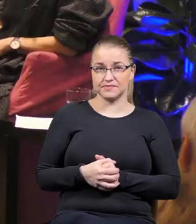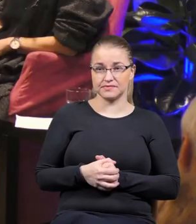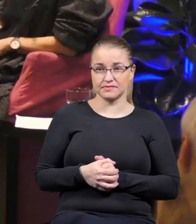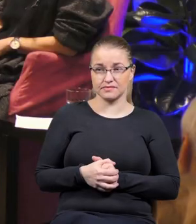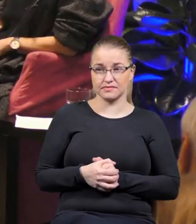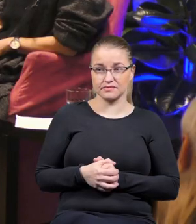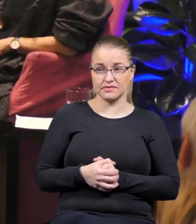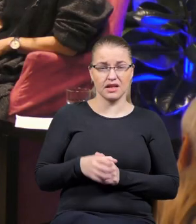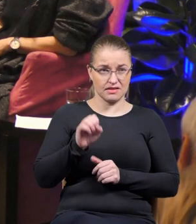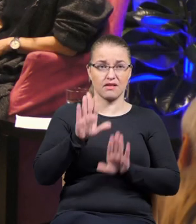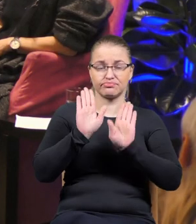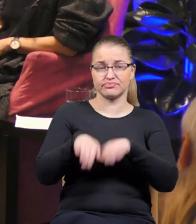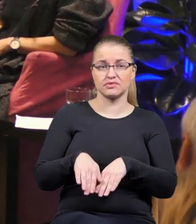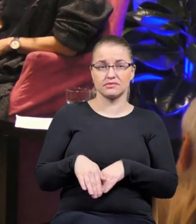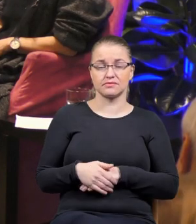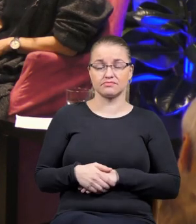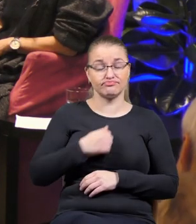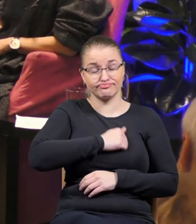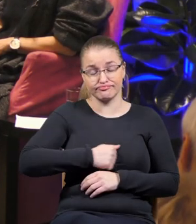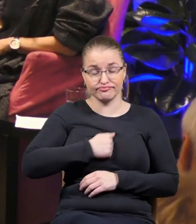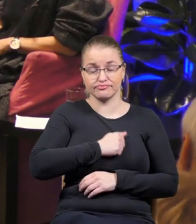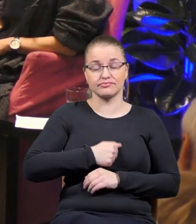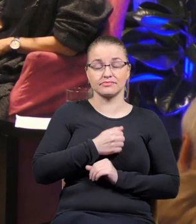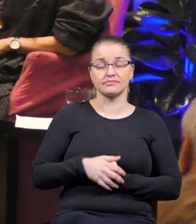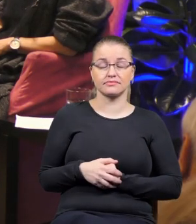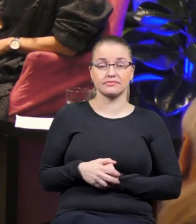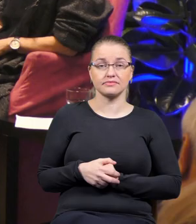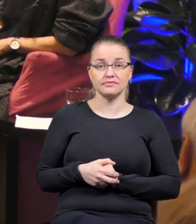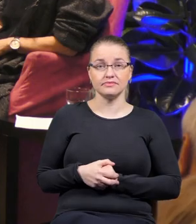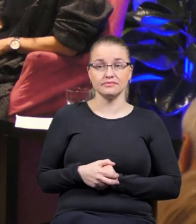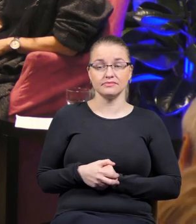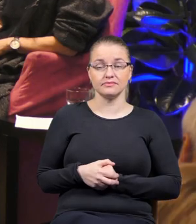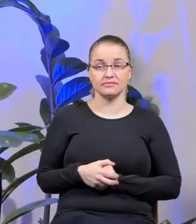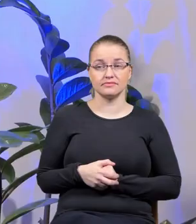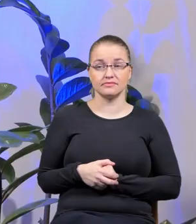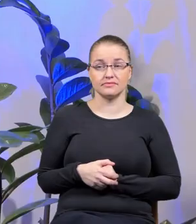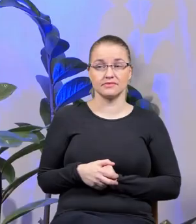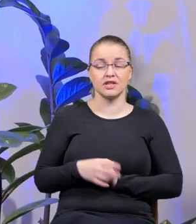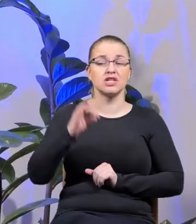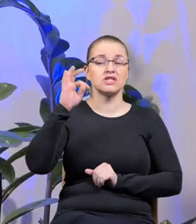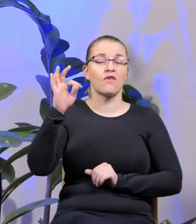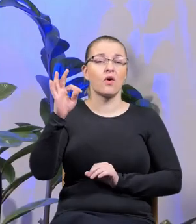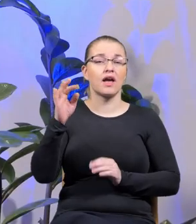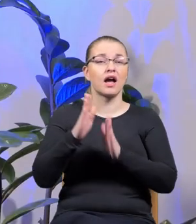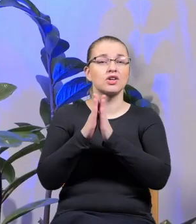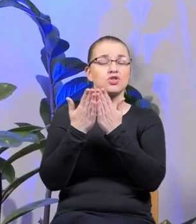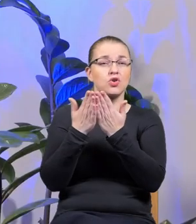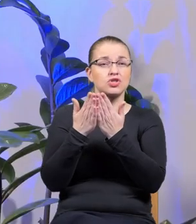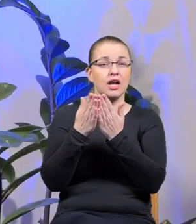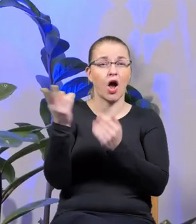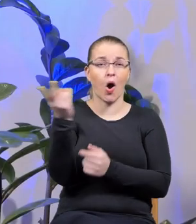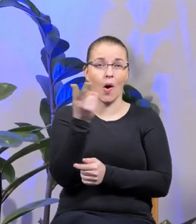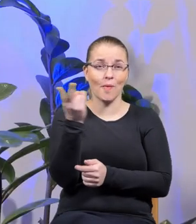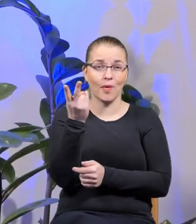i tak zostało. Niestety, tak zostało. W swoich książkach trochę uchylać